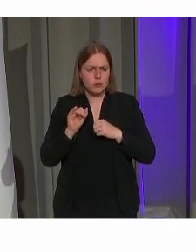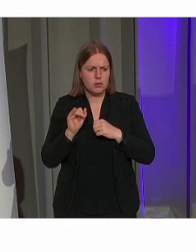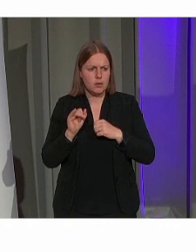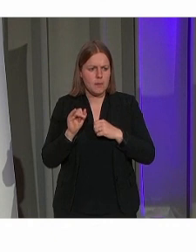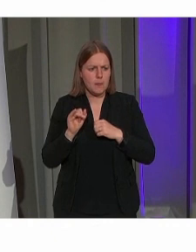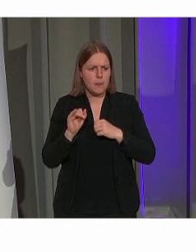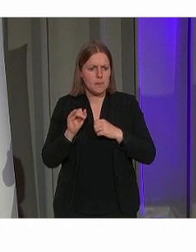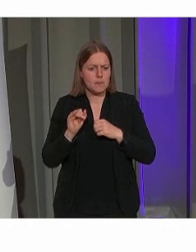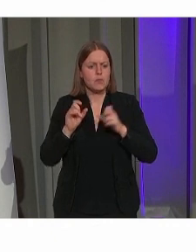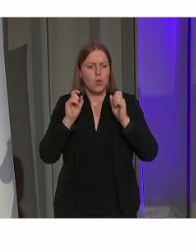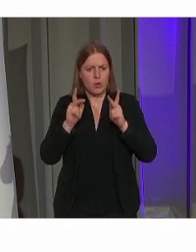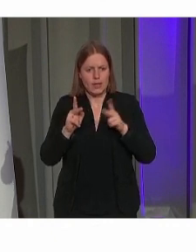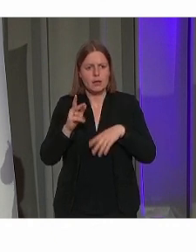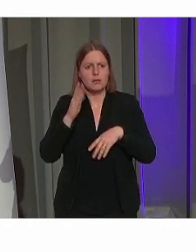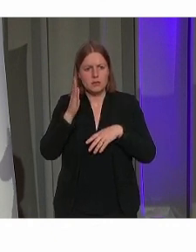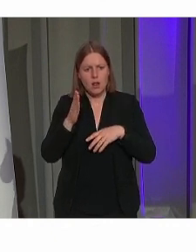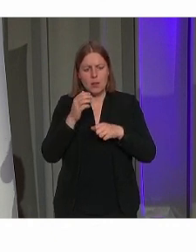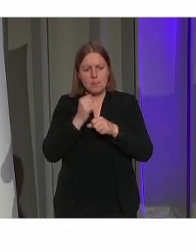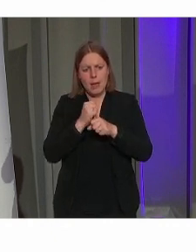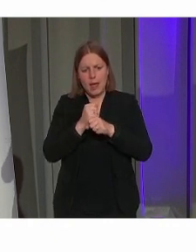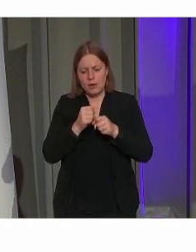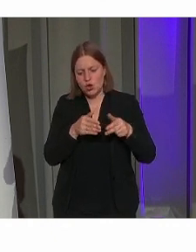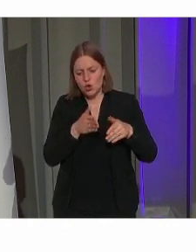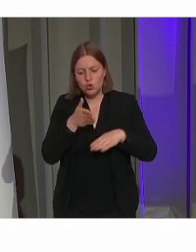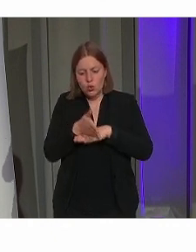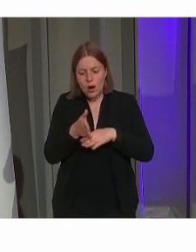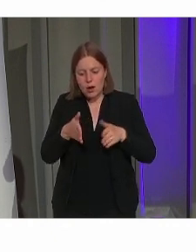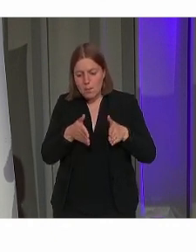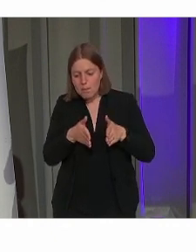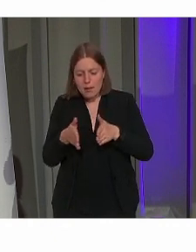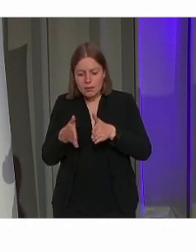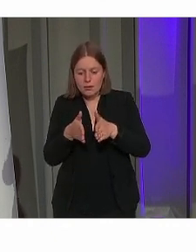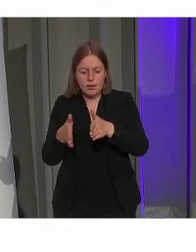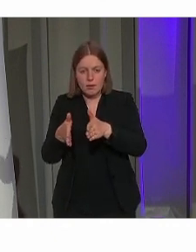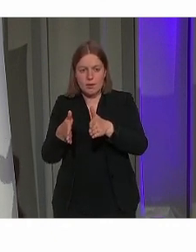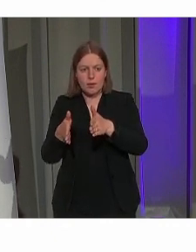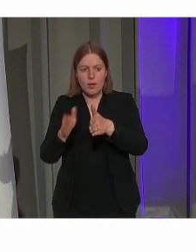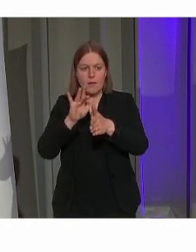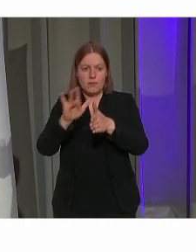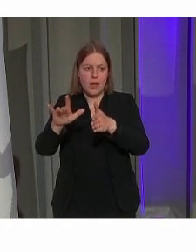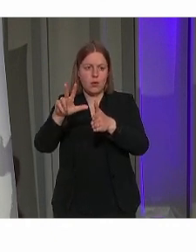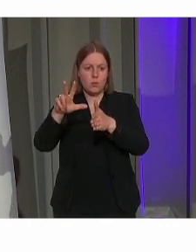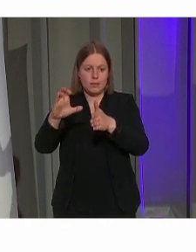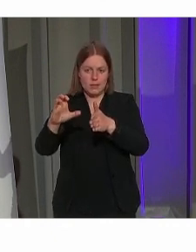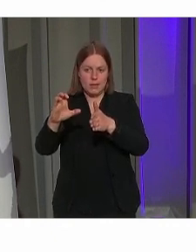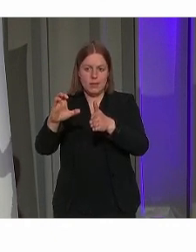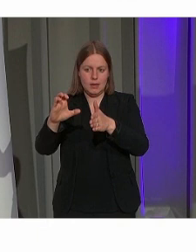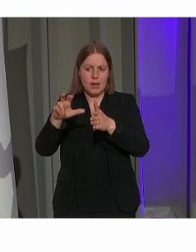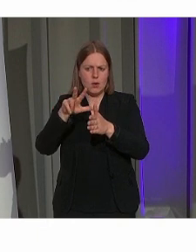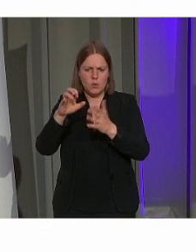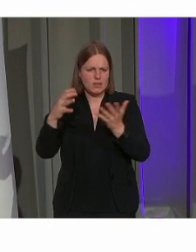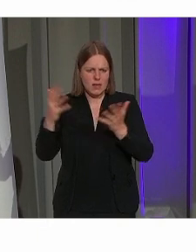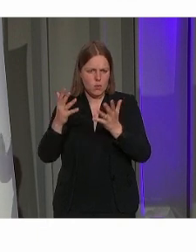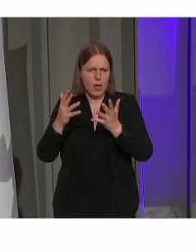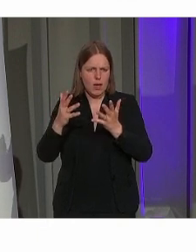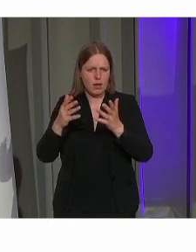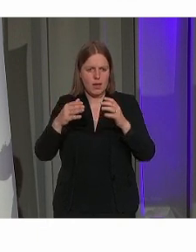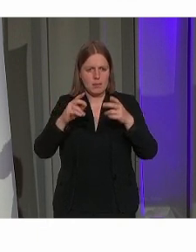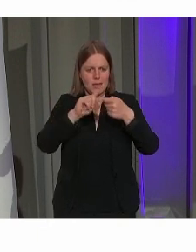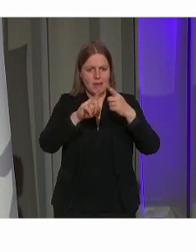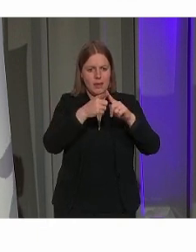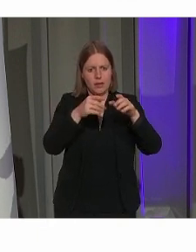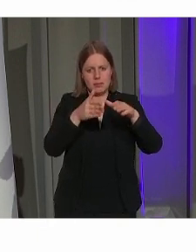toegankelijk pad gekomen is richting het sanitair in een zijvleugel van de